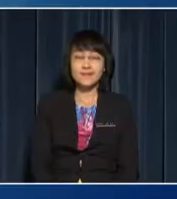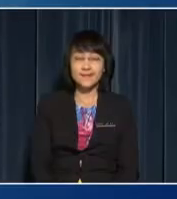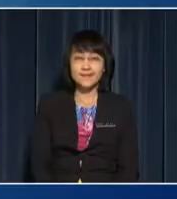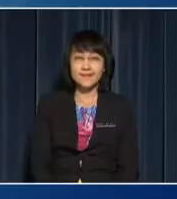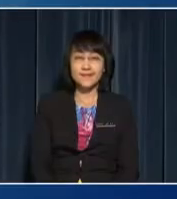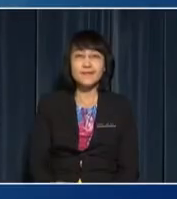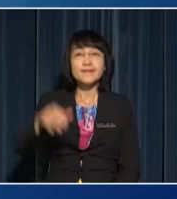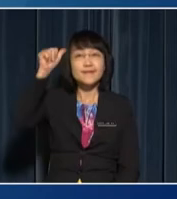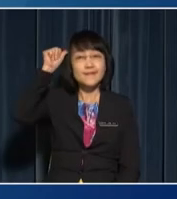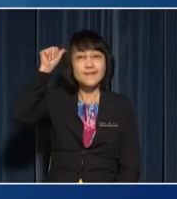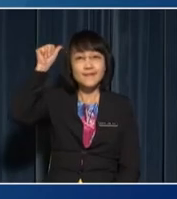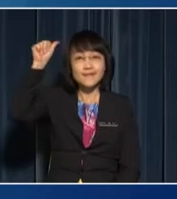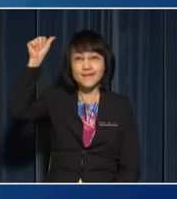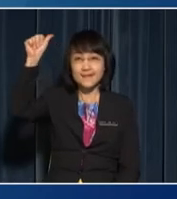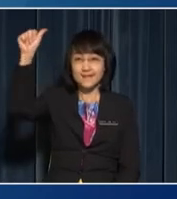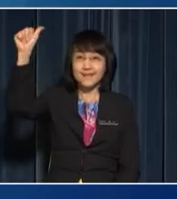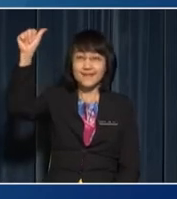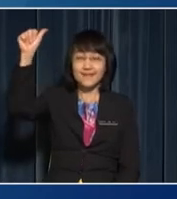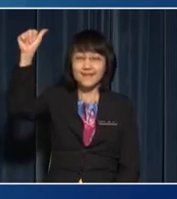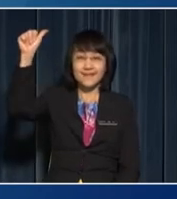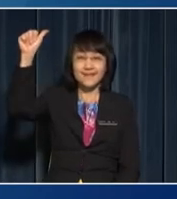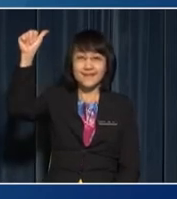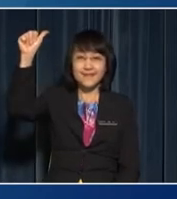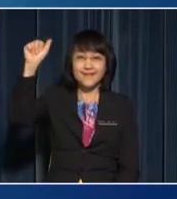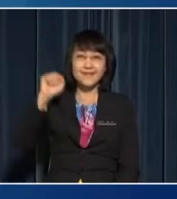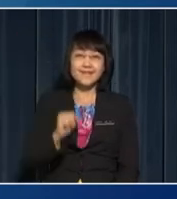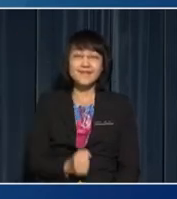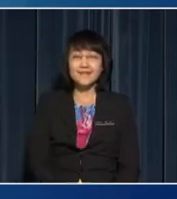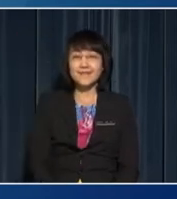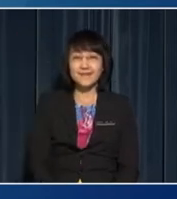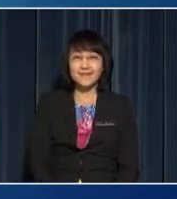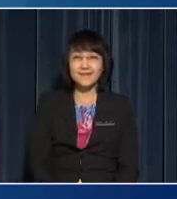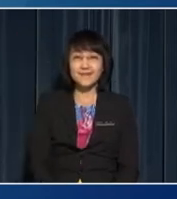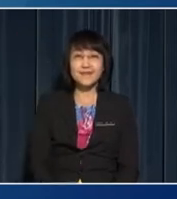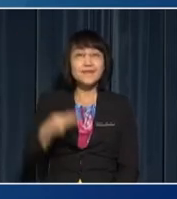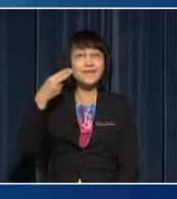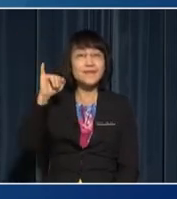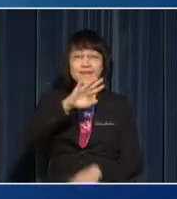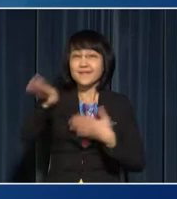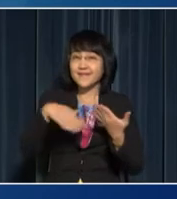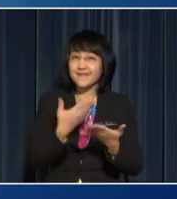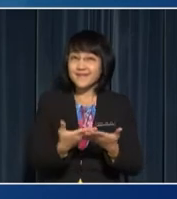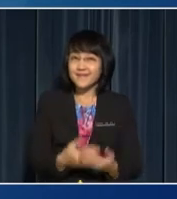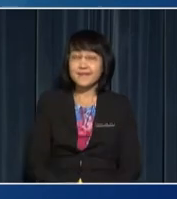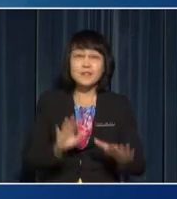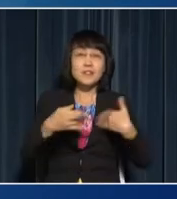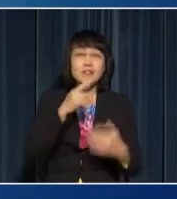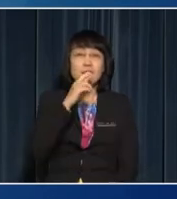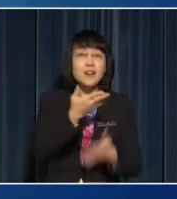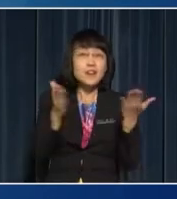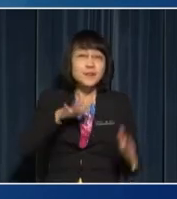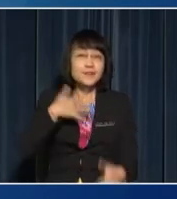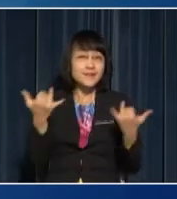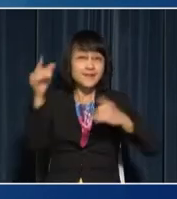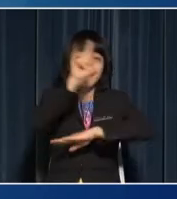Bismillahirrahmanirrahim Assalamualaikum warahmatullahi wabarakatuh Hi everyone, how are you feeling